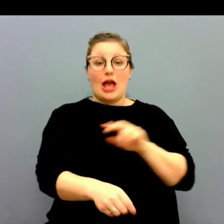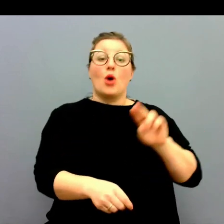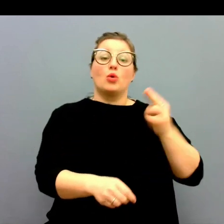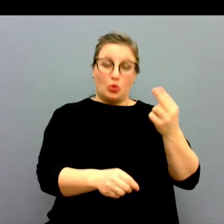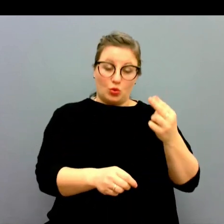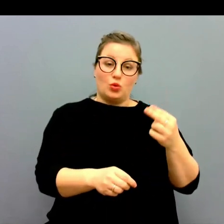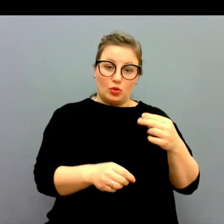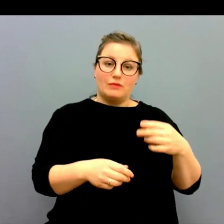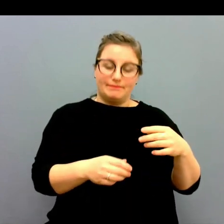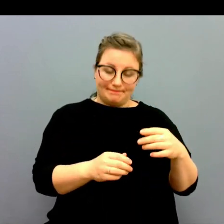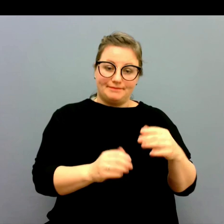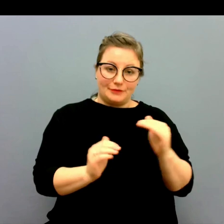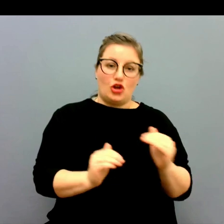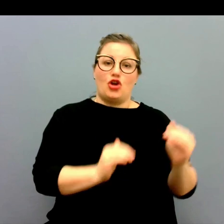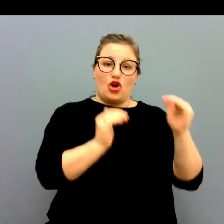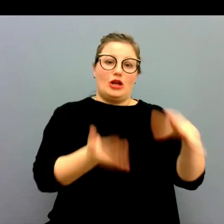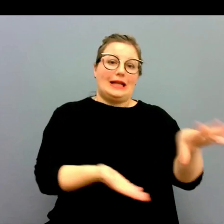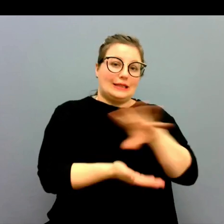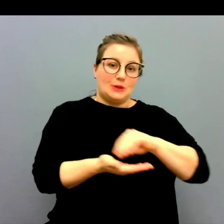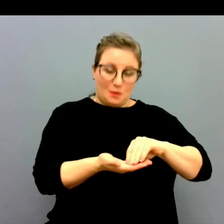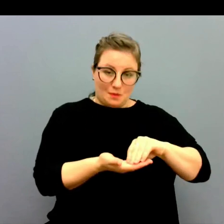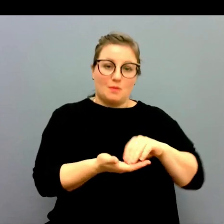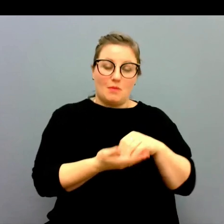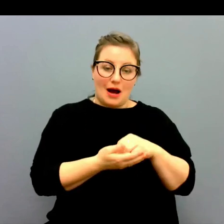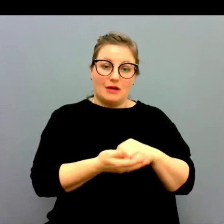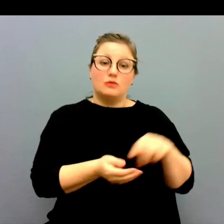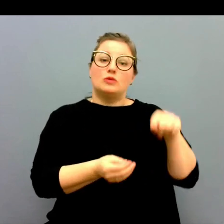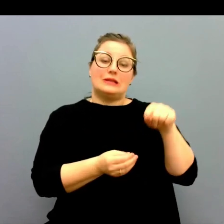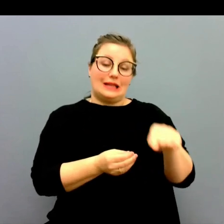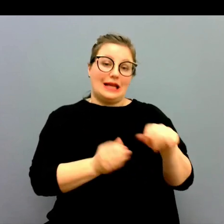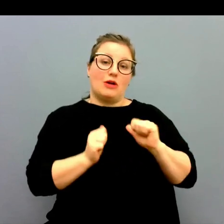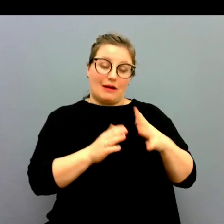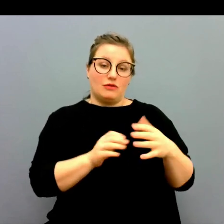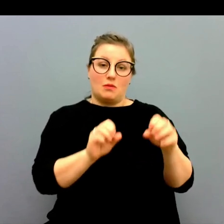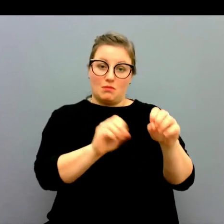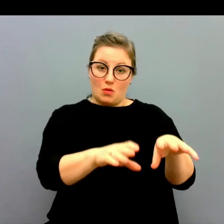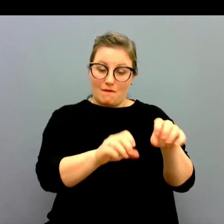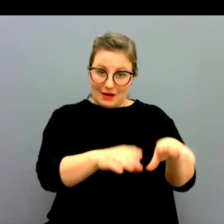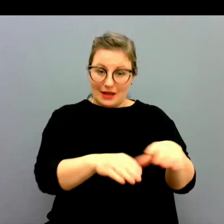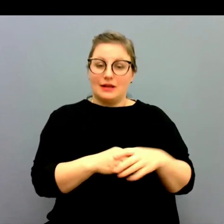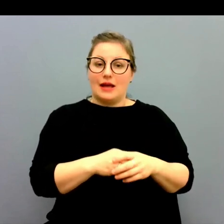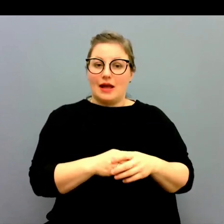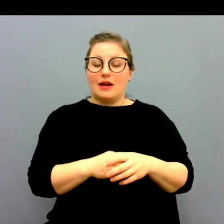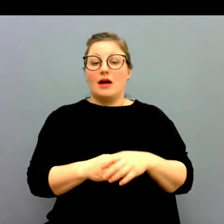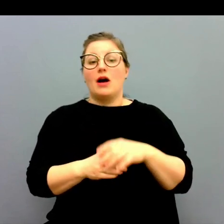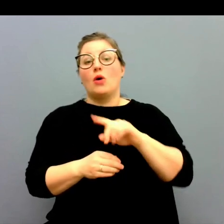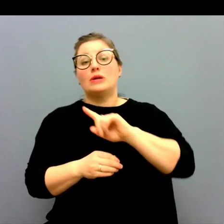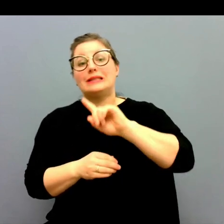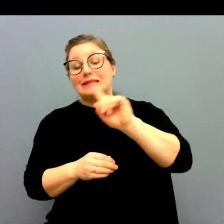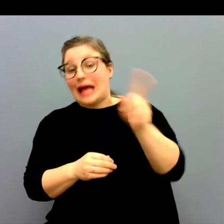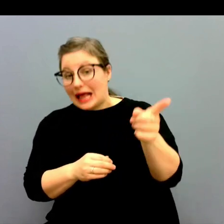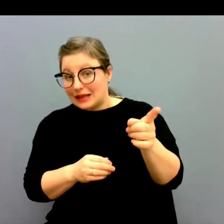och det stödjer vi fullt ut naturligtvis. Sen kommer det, om vi ska utöka